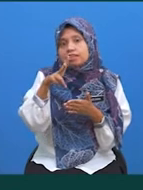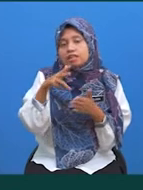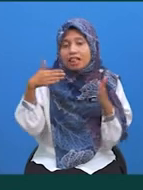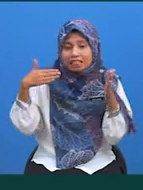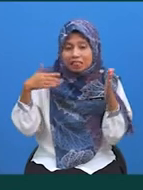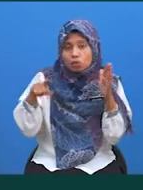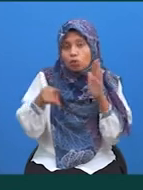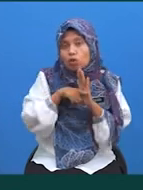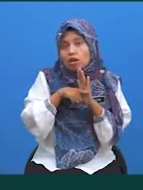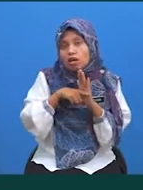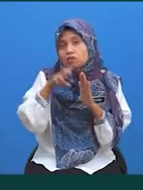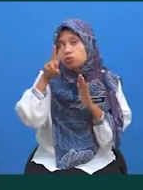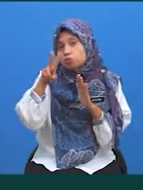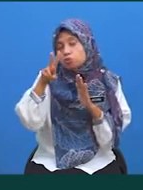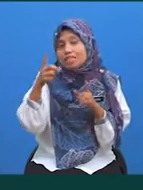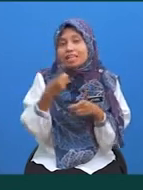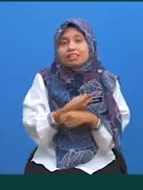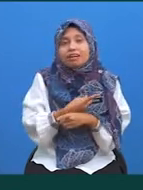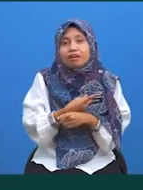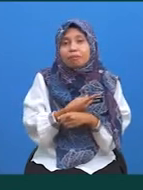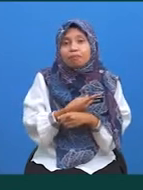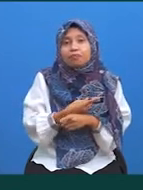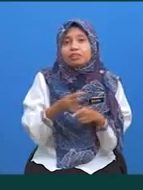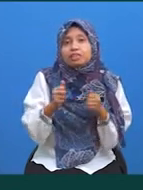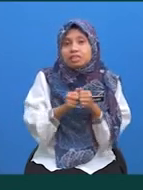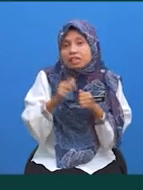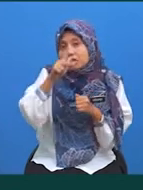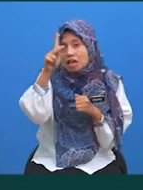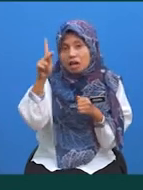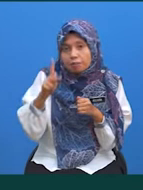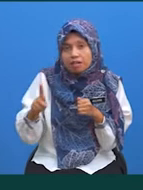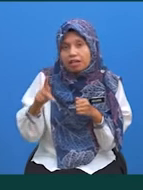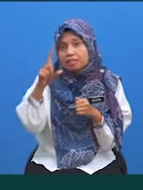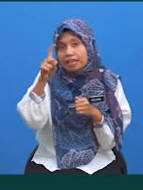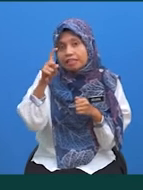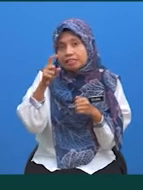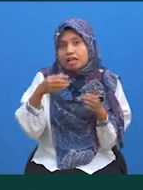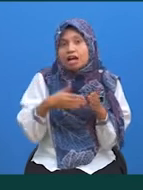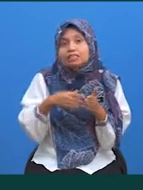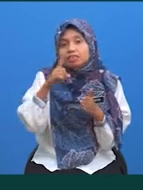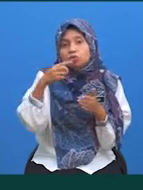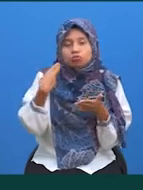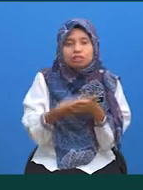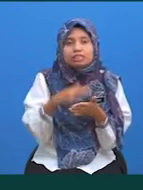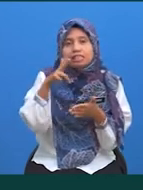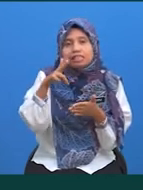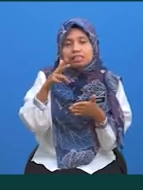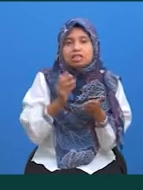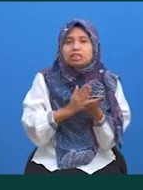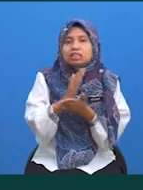Tolak 2 darab dengan kamiran X bagi hat 1 hingga 3